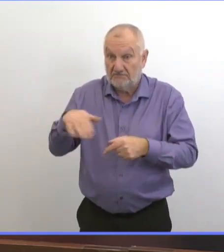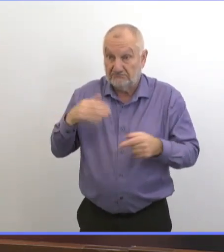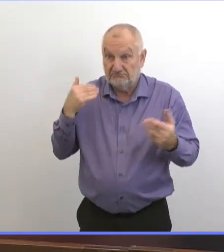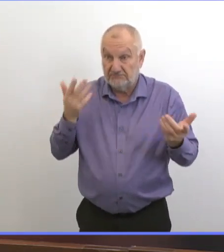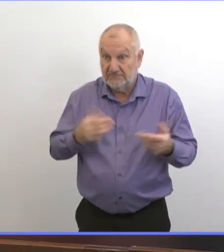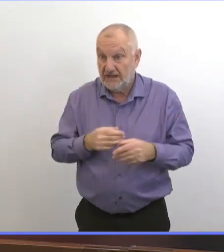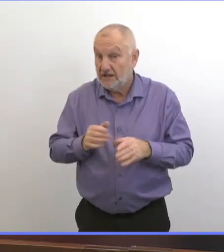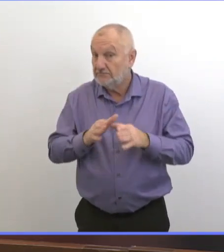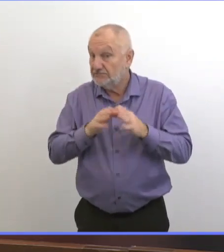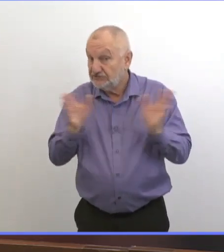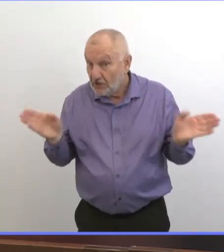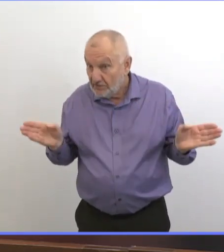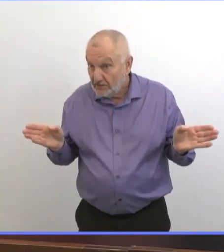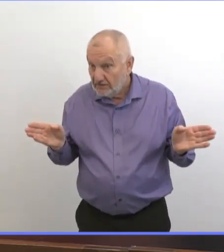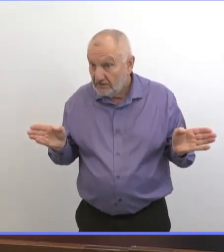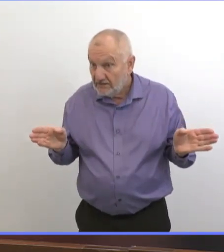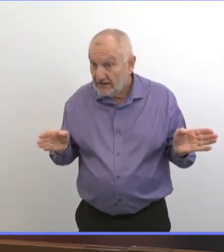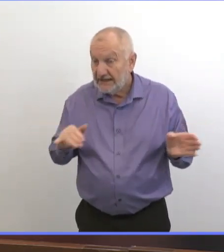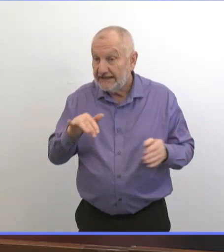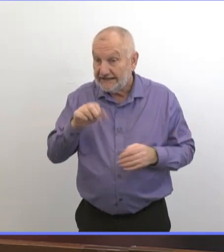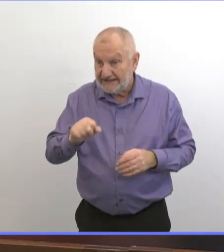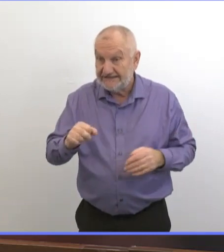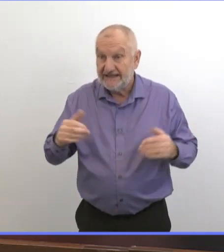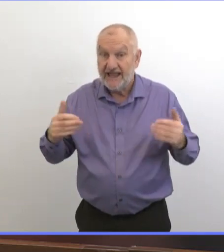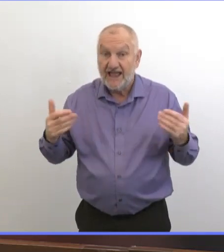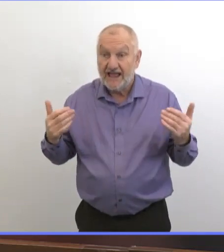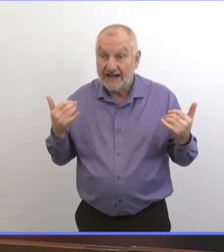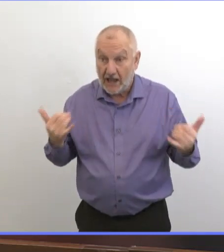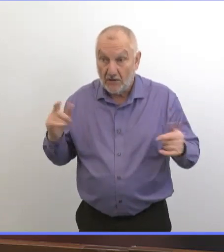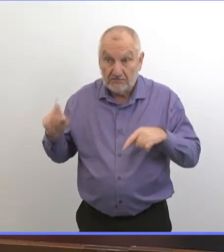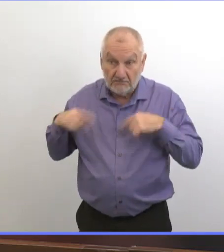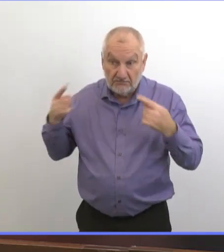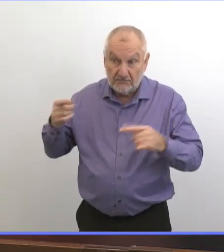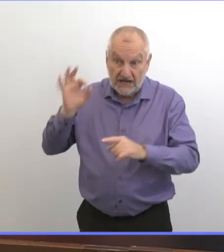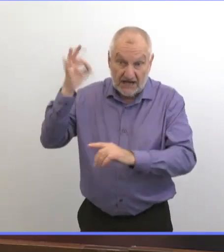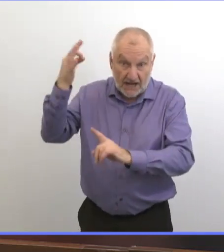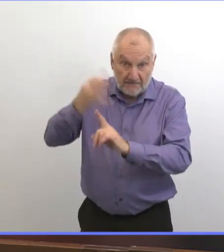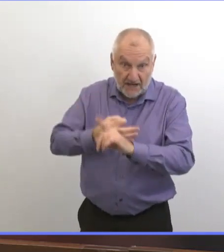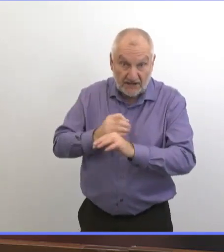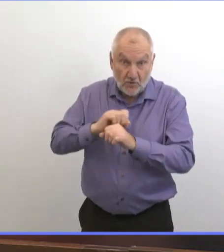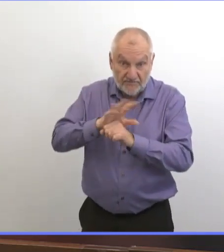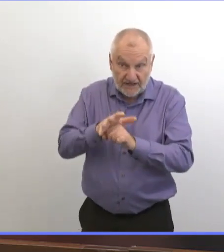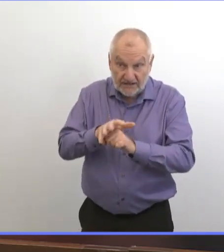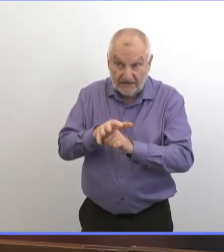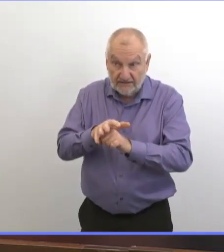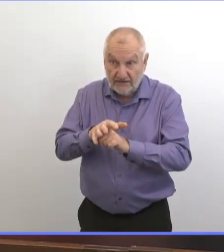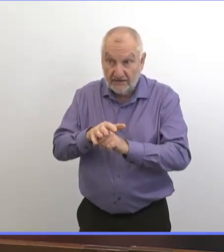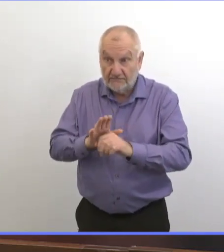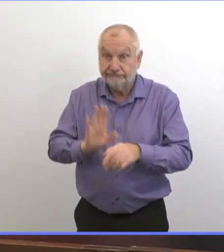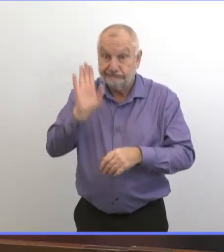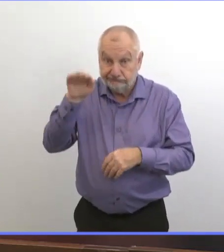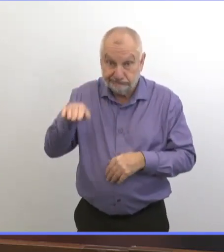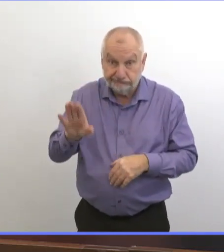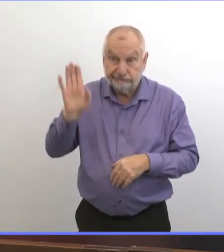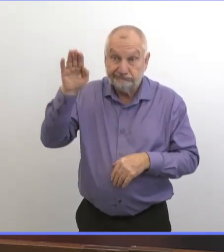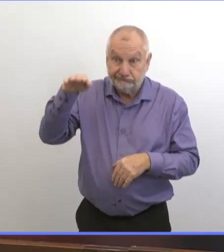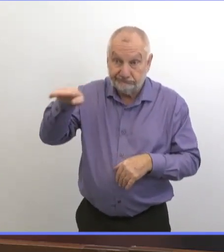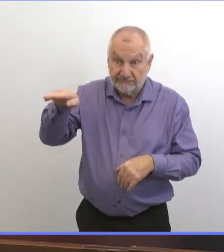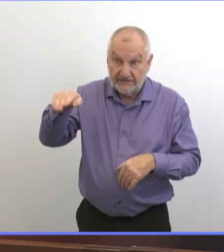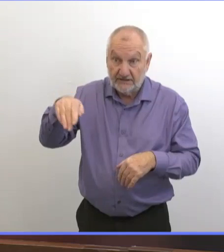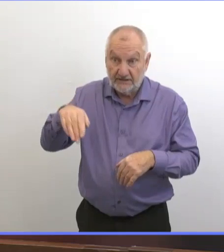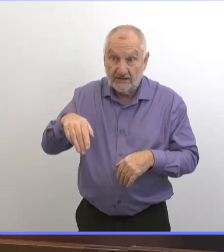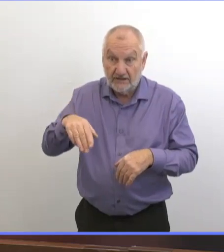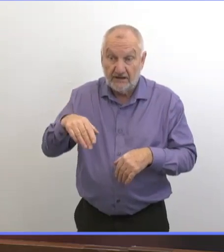qu'on est au milieu de la deuxième vague de la pandémie, donc la préparation est